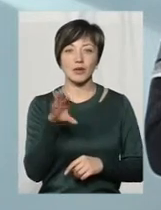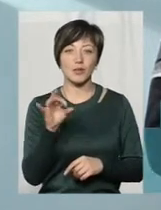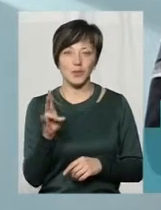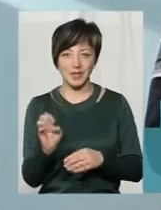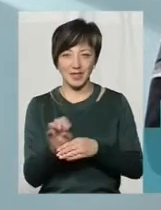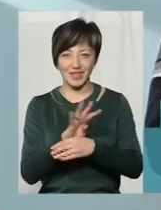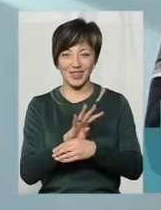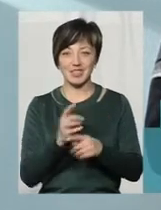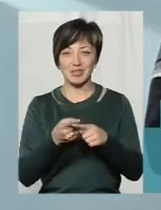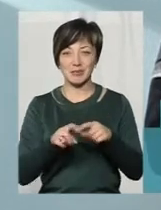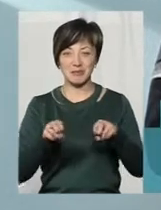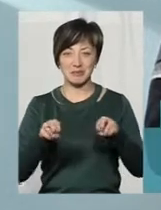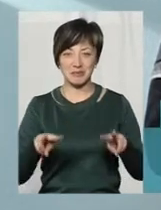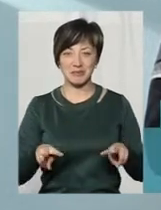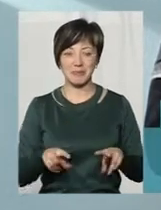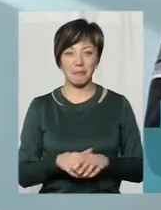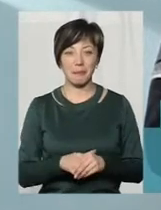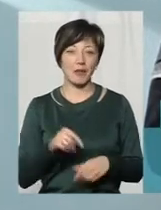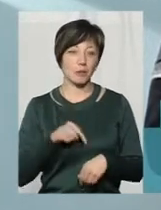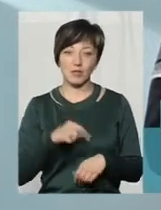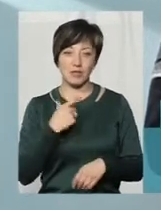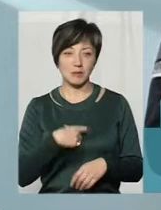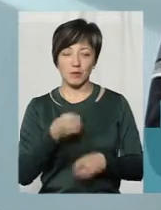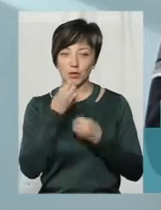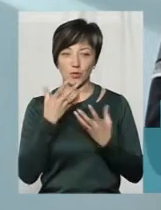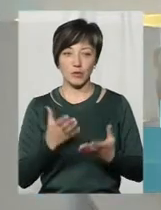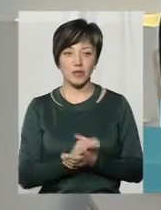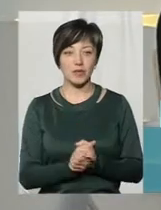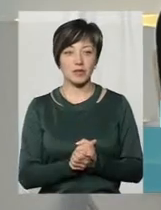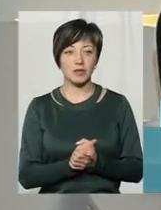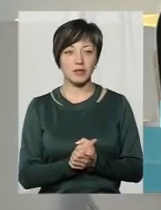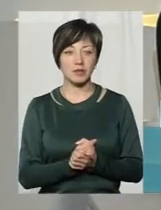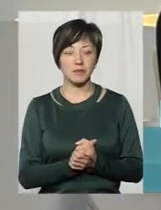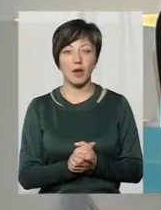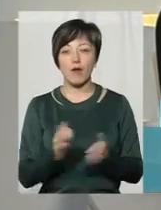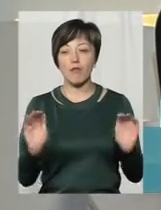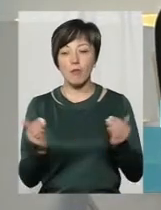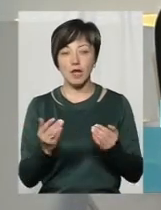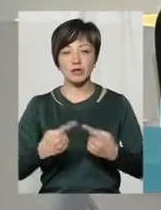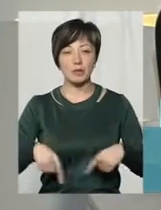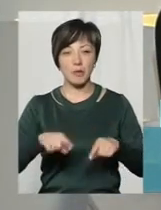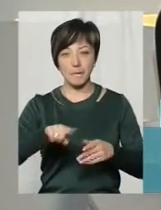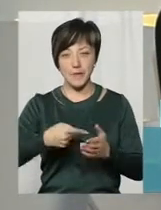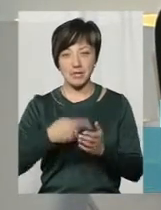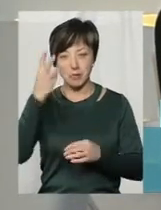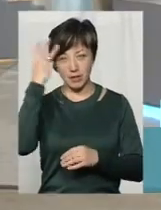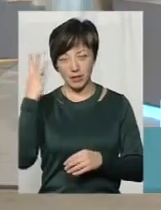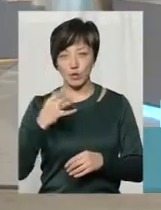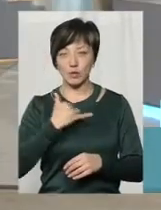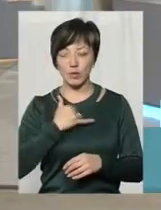грибінчисті тритони, почуваються б добре. Далі в межах міста Хмельницького в себе на дачі, на